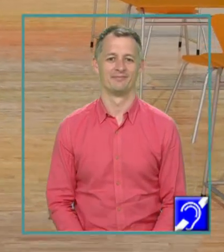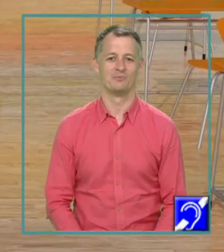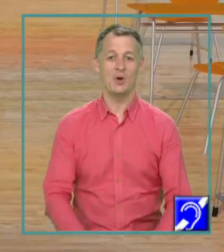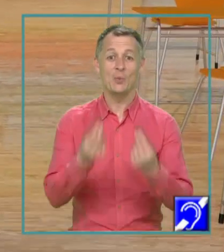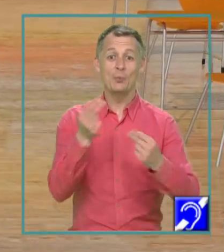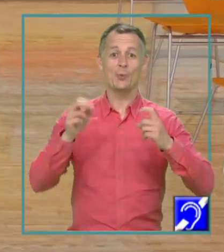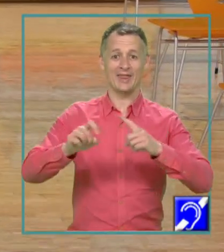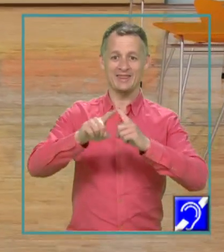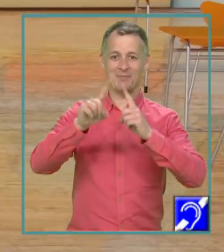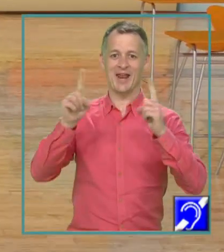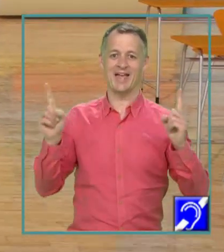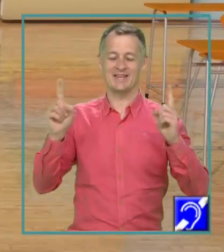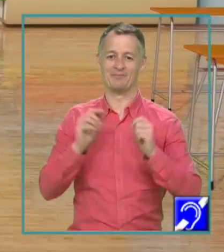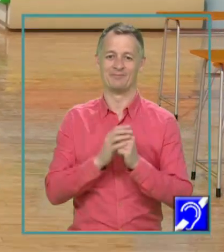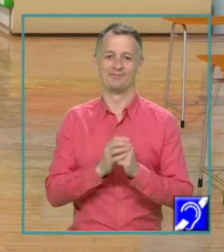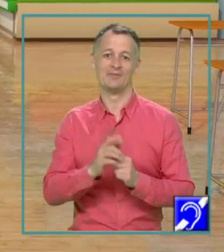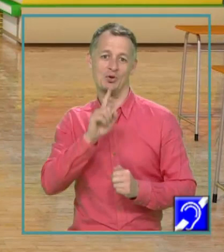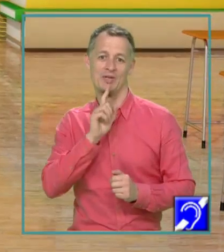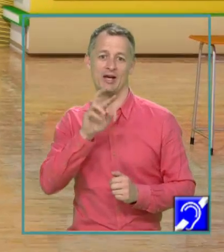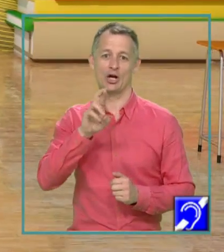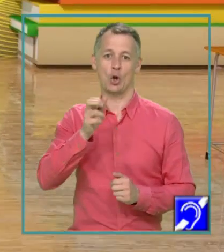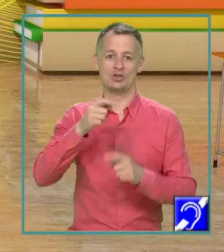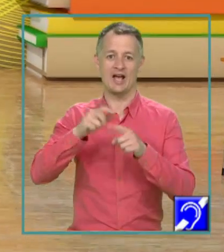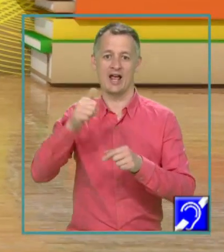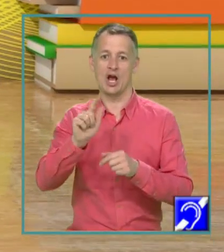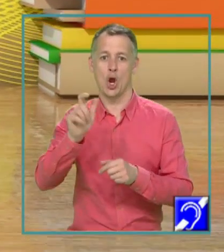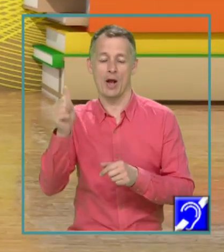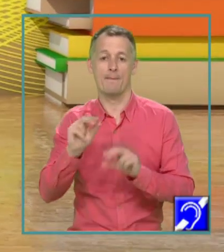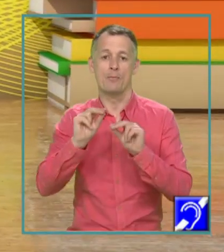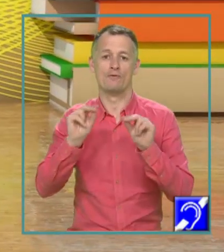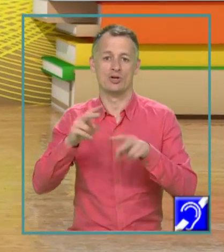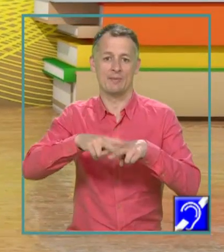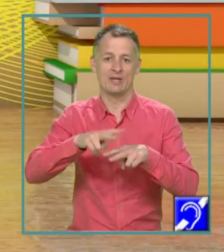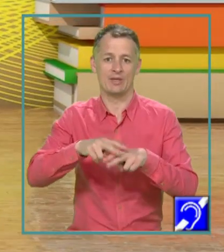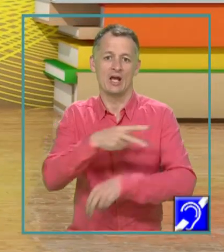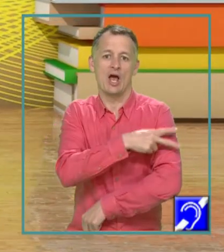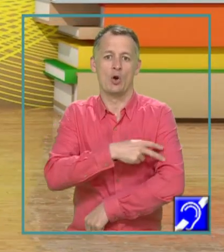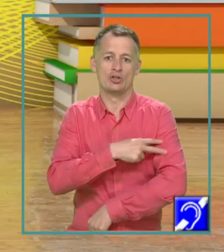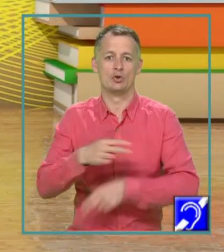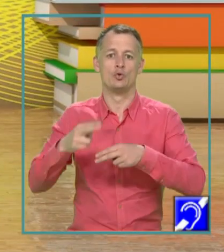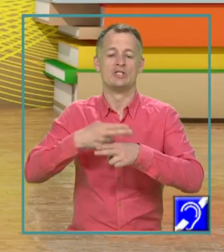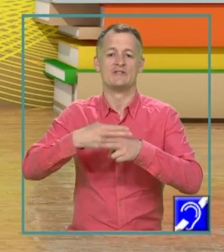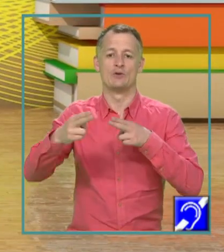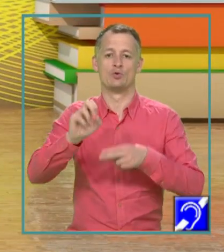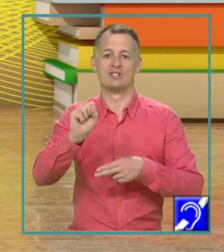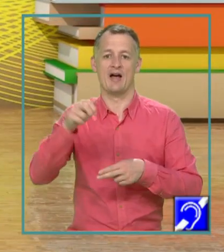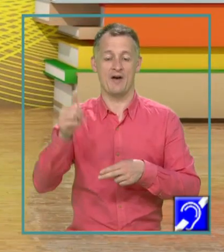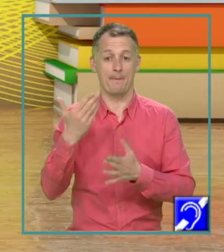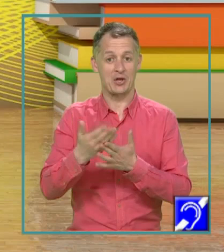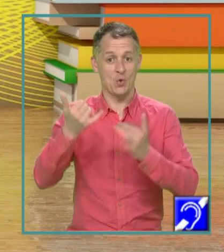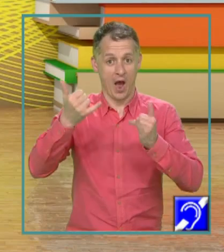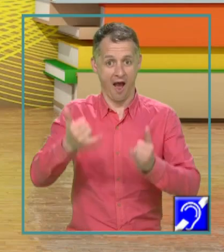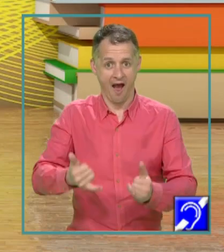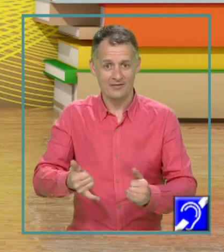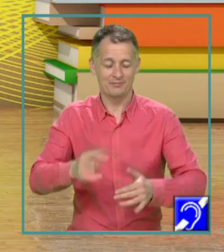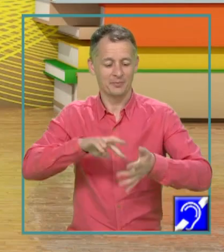Bună dimineața! Mă numesc Roxana Gogas și sunt profesoară de matematică la Colegiul Sfântul Sava. Pentru astăzi